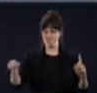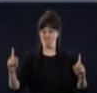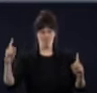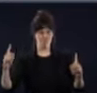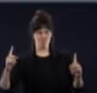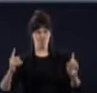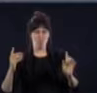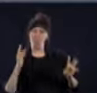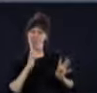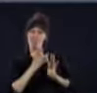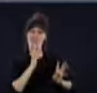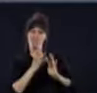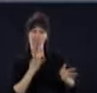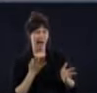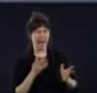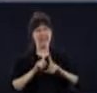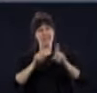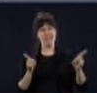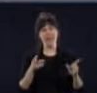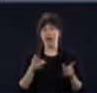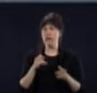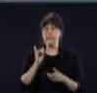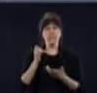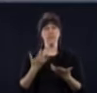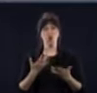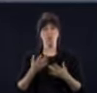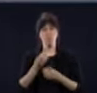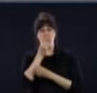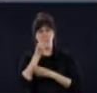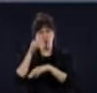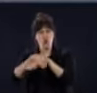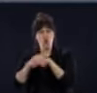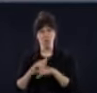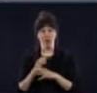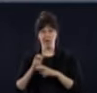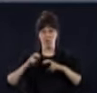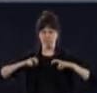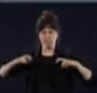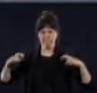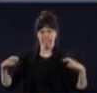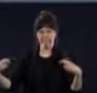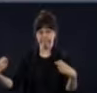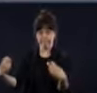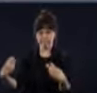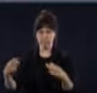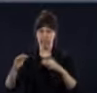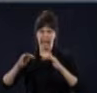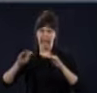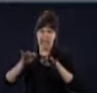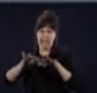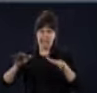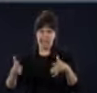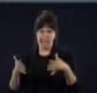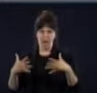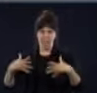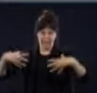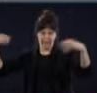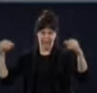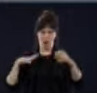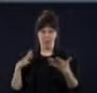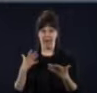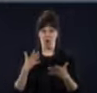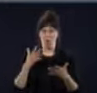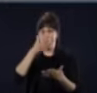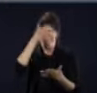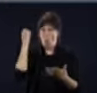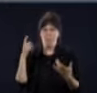manipulation d'objets, etc., etc. Et où souvent, même par tendance, on va avoir tendance à oublier qu'on est à deux mètres. C'est facile